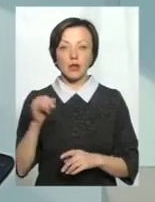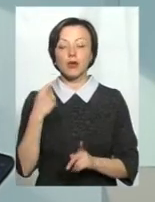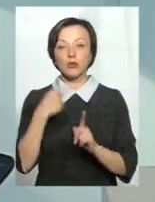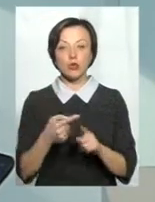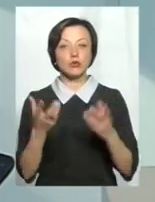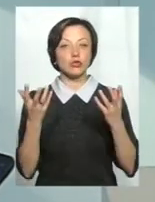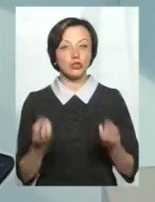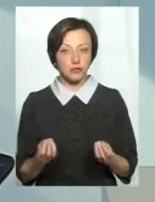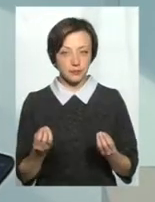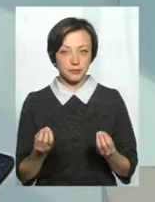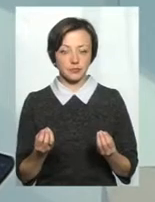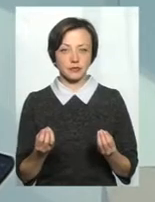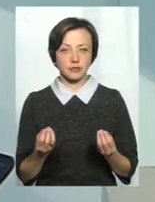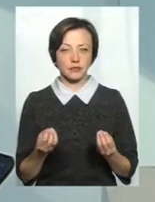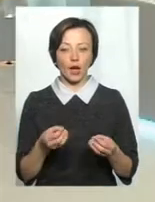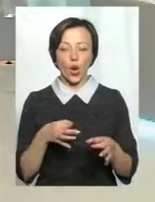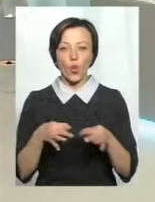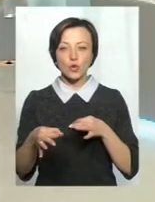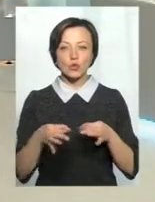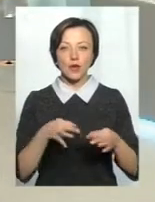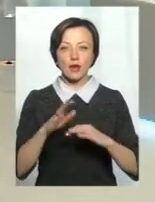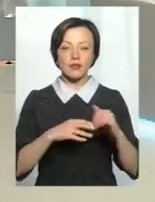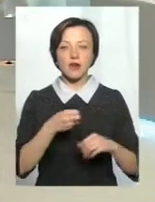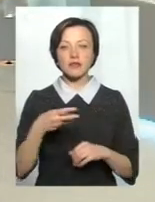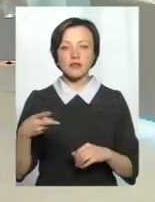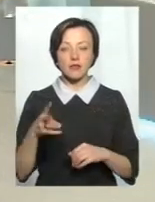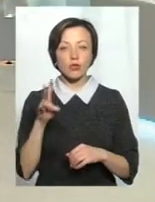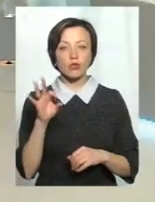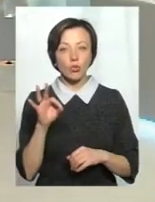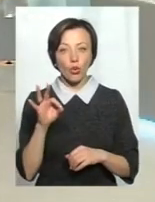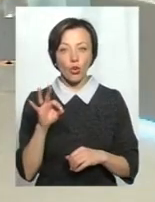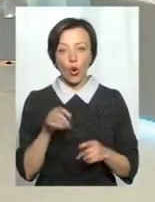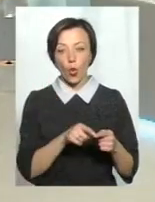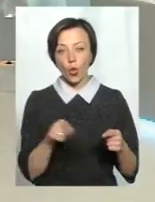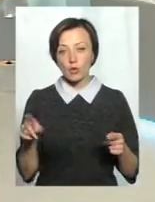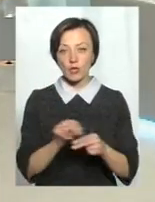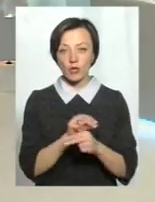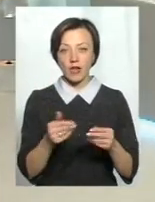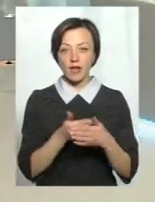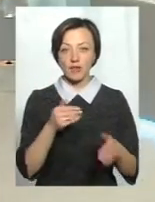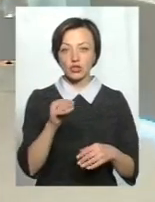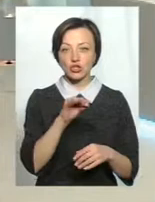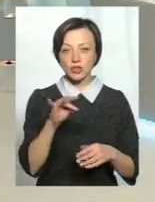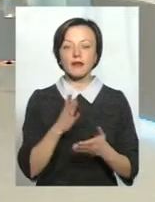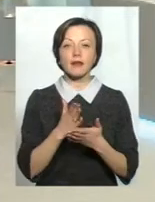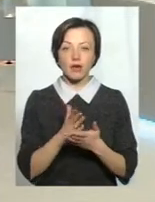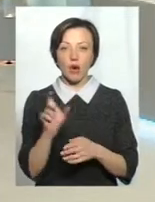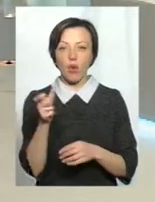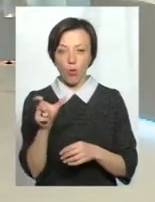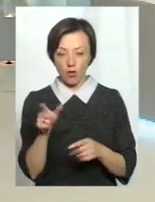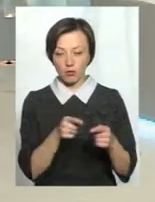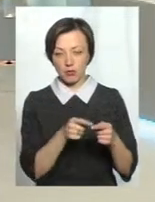ще консультації фахівців, но курс лікування від ожиріння є і голкотерапією.